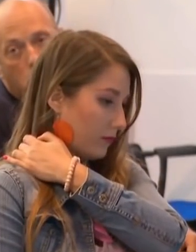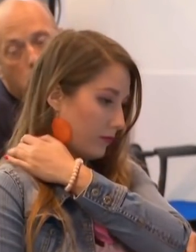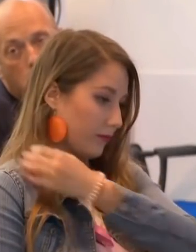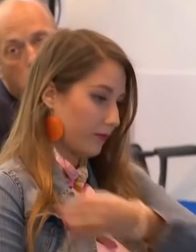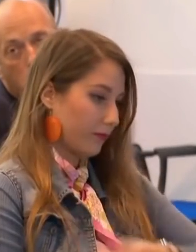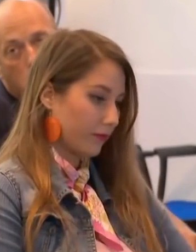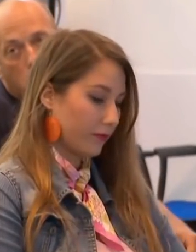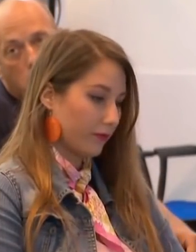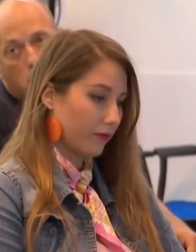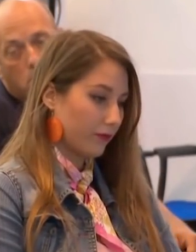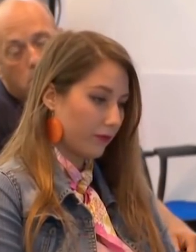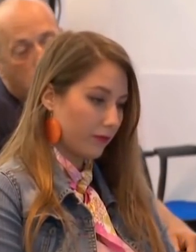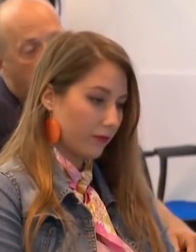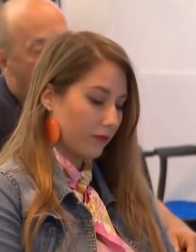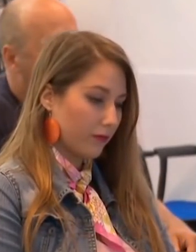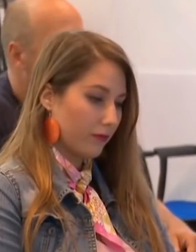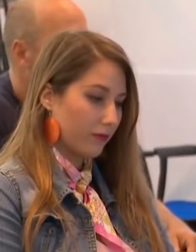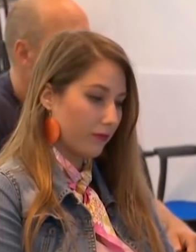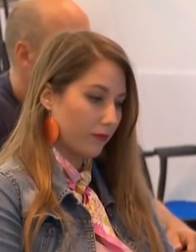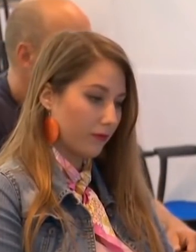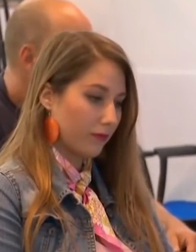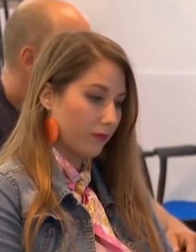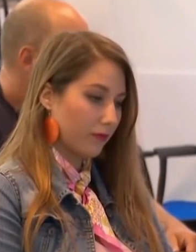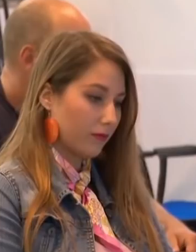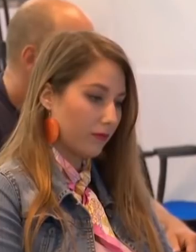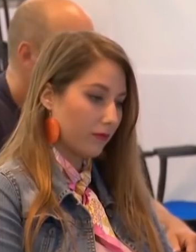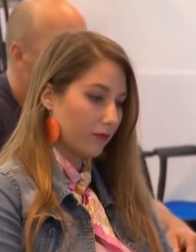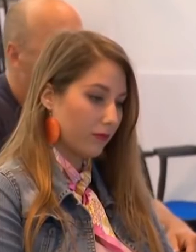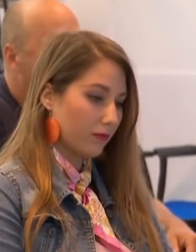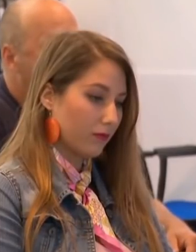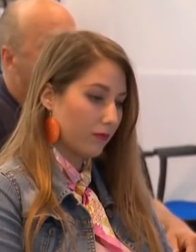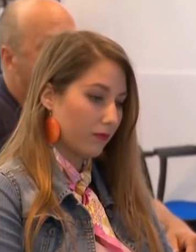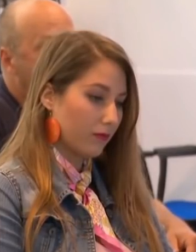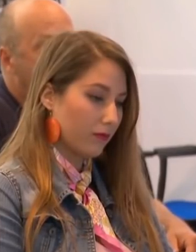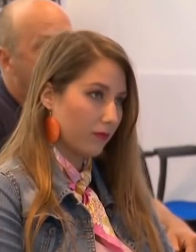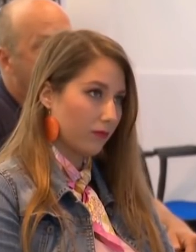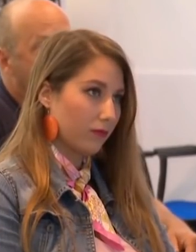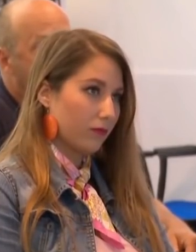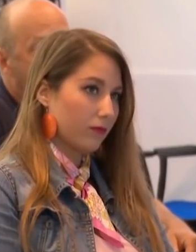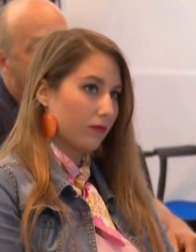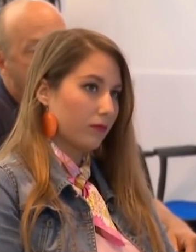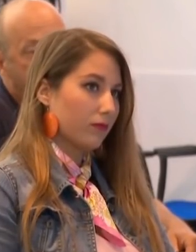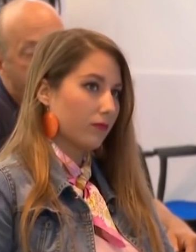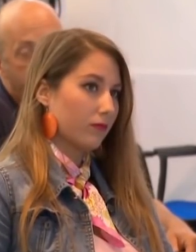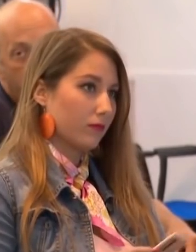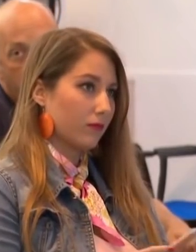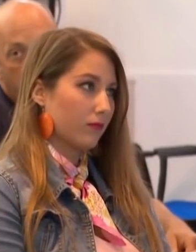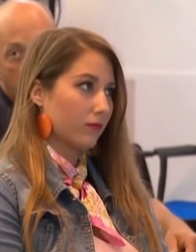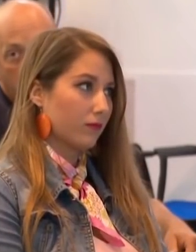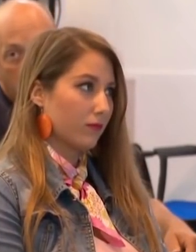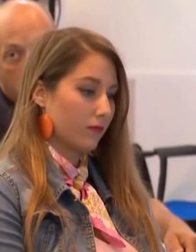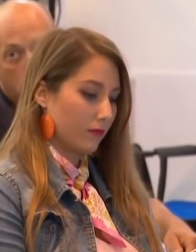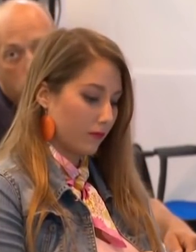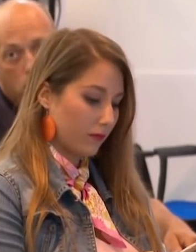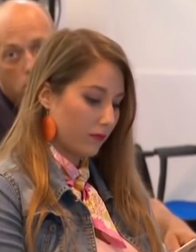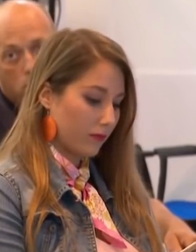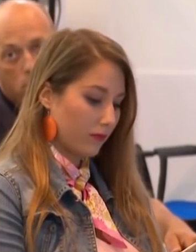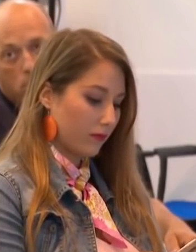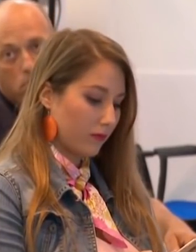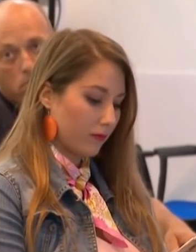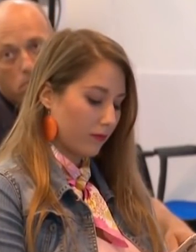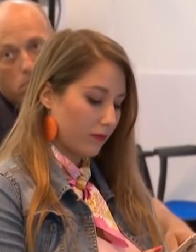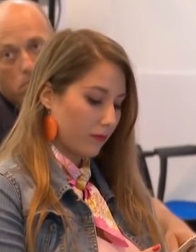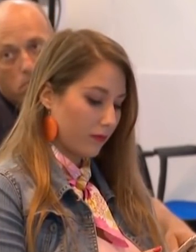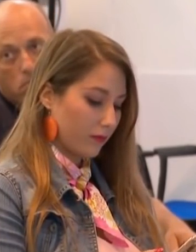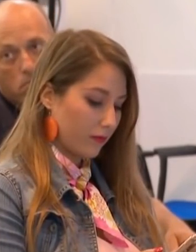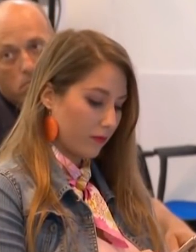a migráció, sőt a közel-keletről is, hisz nem lesz mit enniük. Tudjuk, hogy Oroszország és Ukrajna volt a